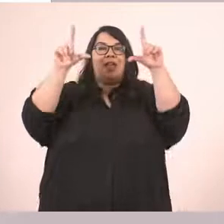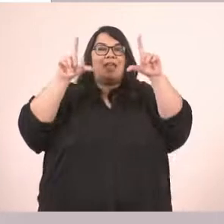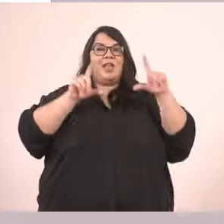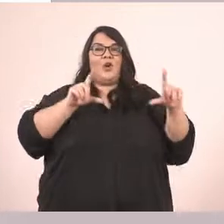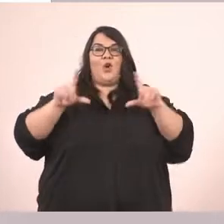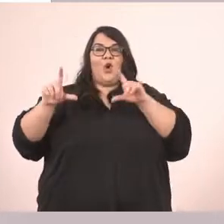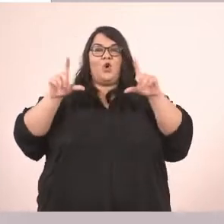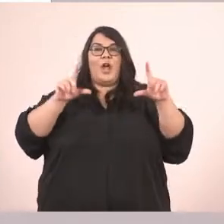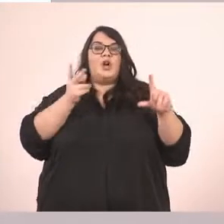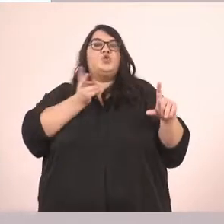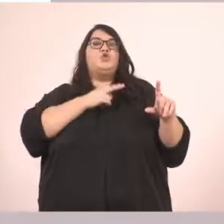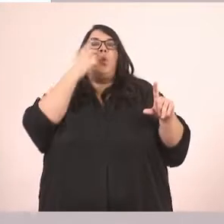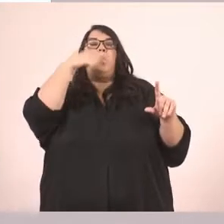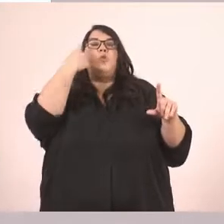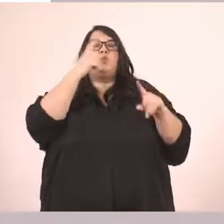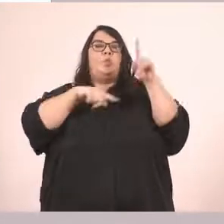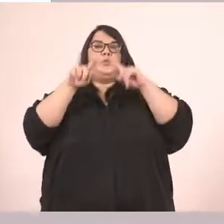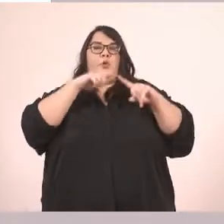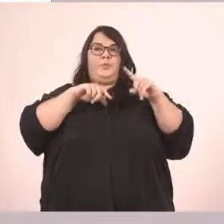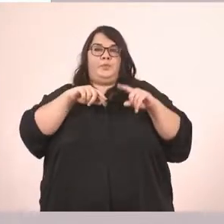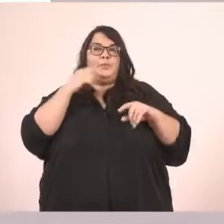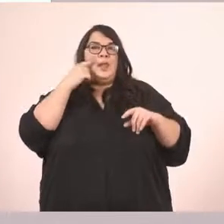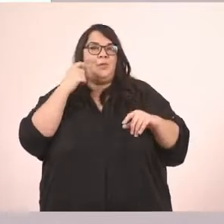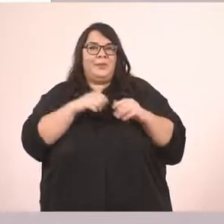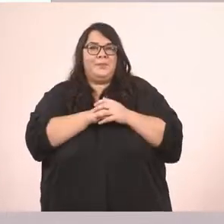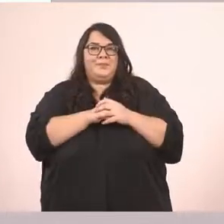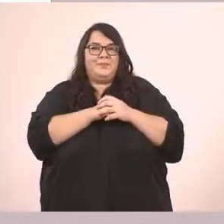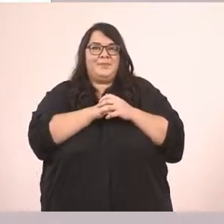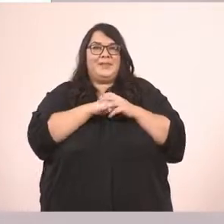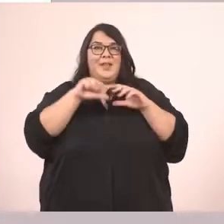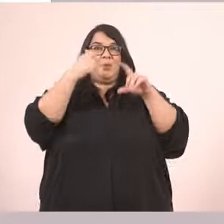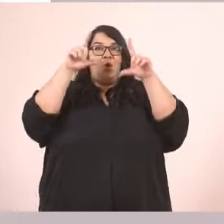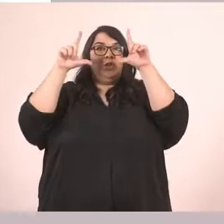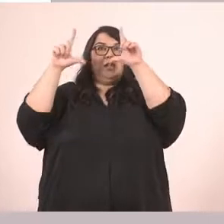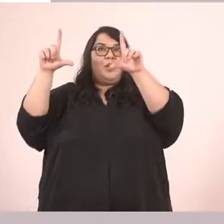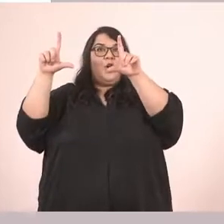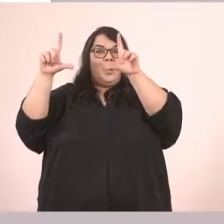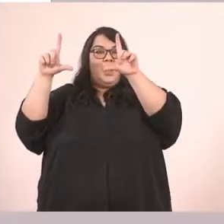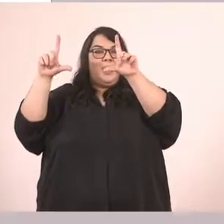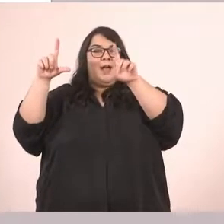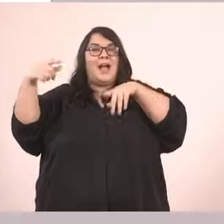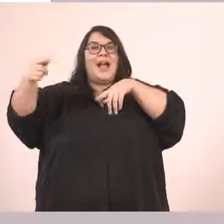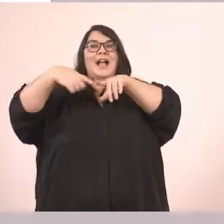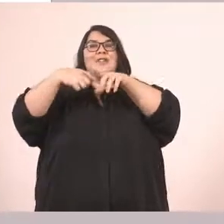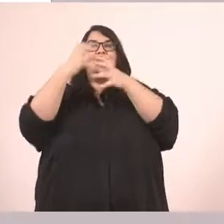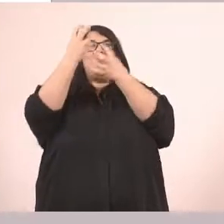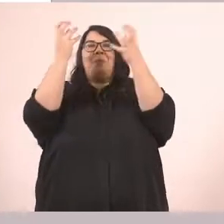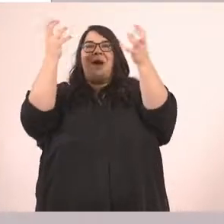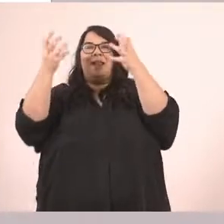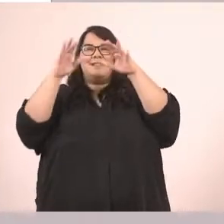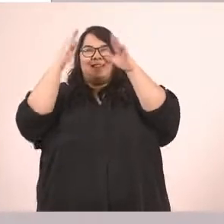το σωστό πρόσωπο. Πάμε να δούμε. Στην πρώτη εικόνα σας έχω βάλει κάτι χριστουγεννιάτικες